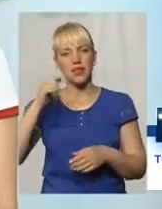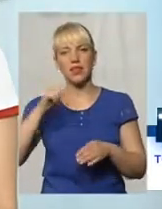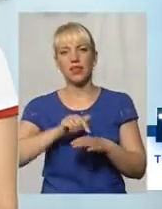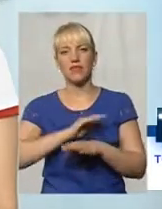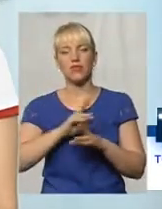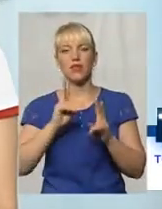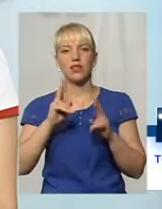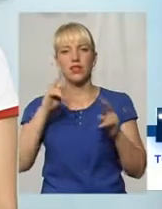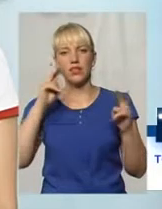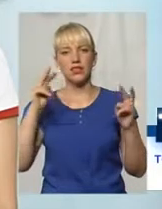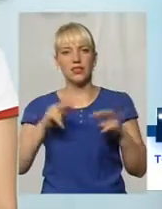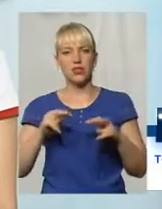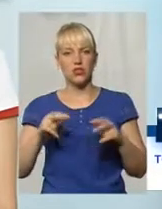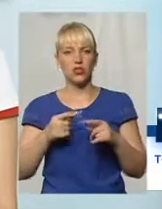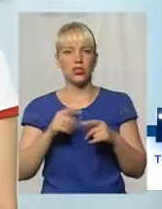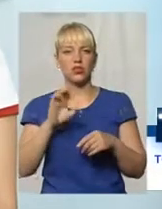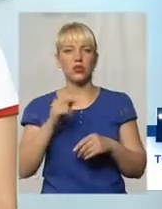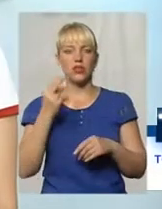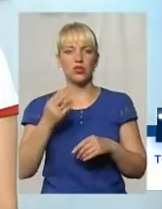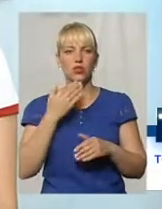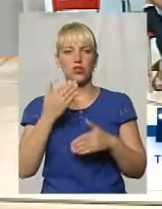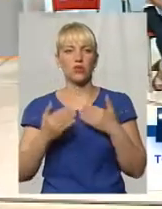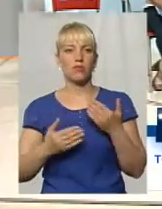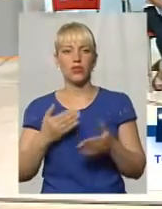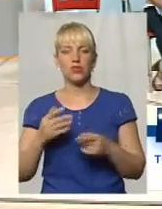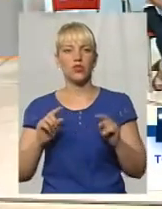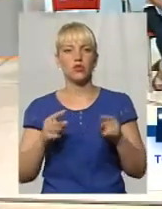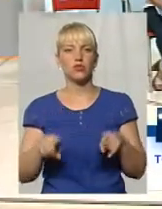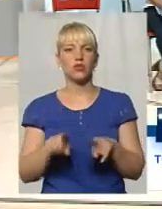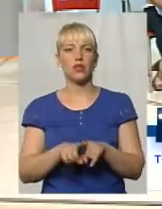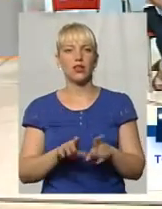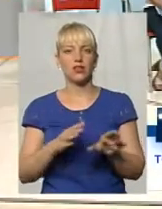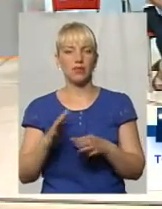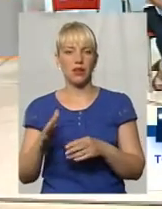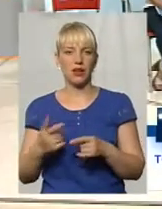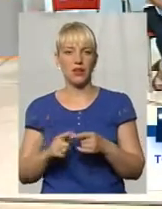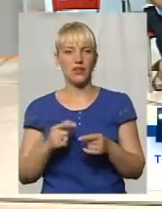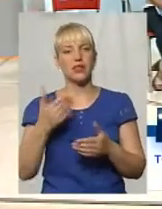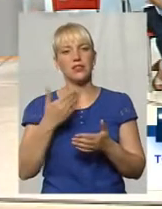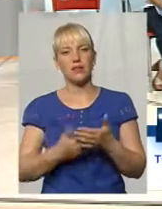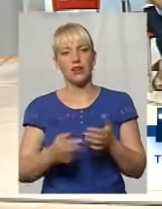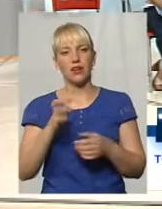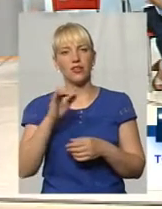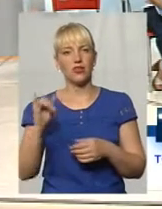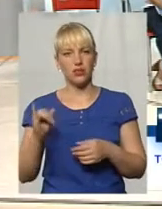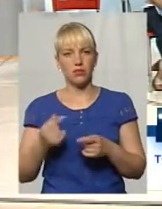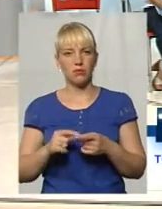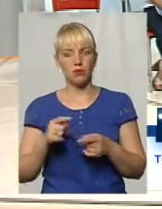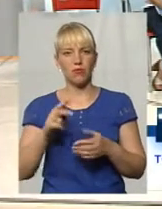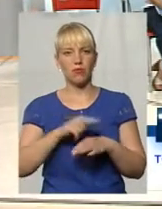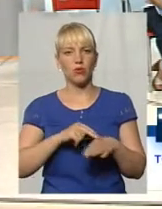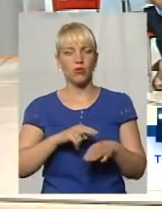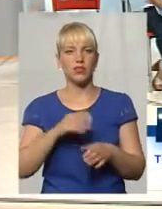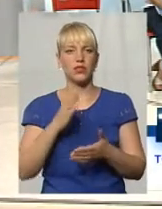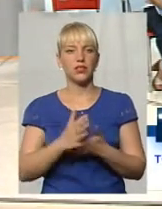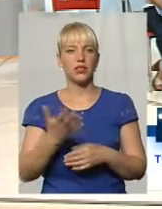свідчить це соціологічне опитування. Альон, чому так складається? Здавалося б, в поліції є 5